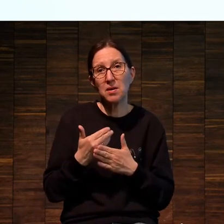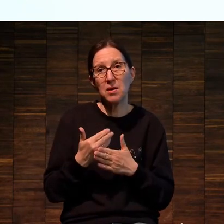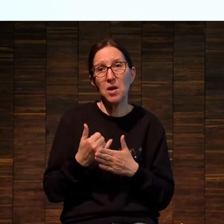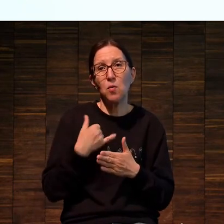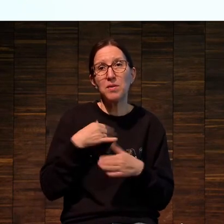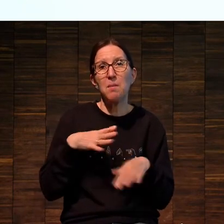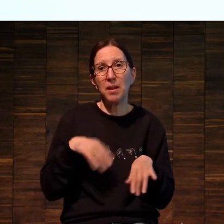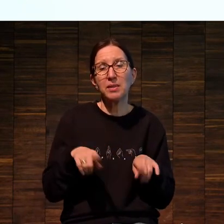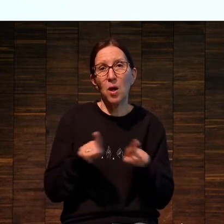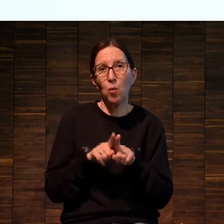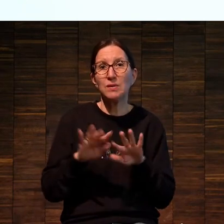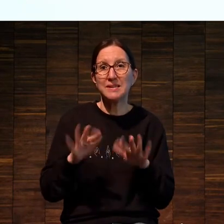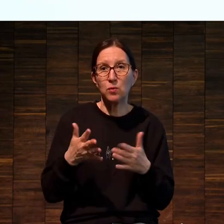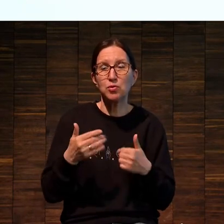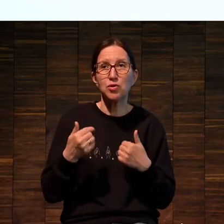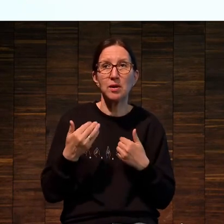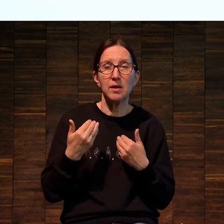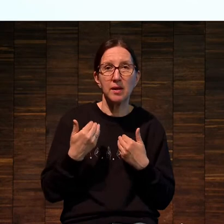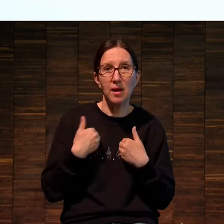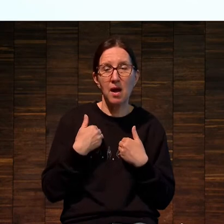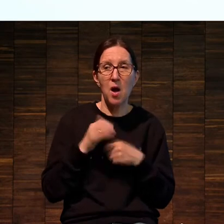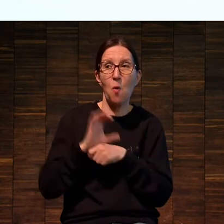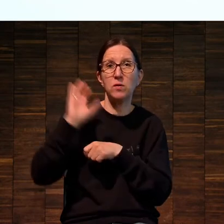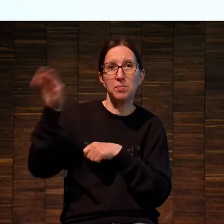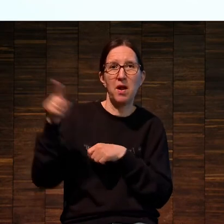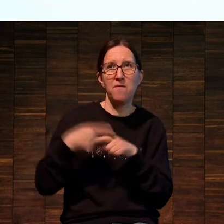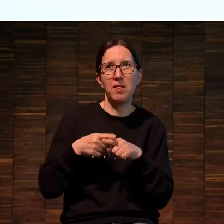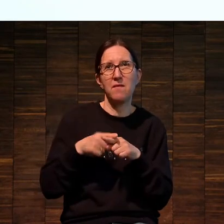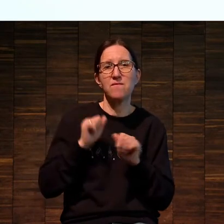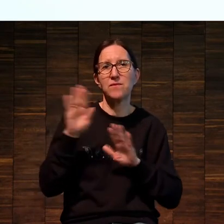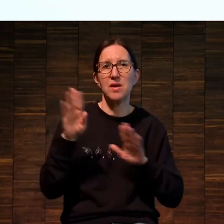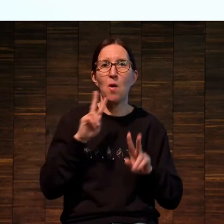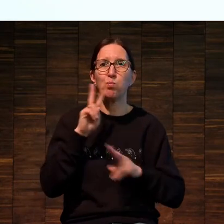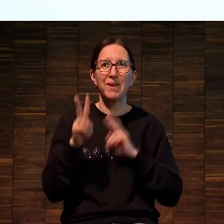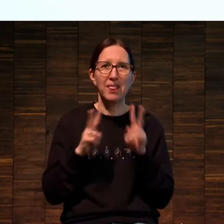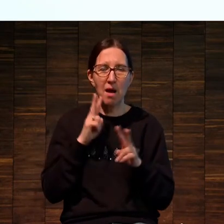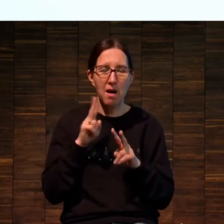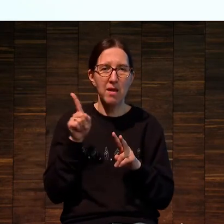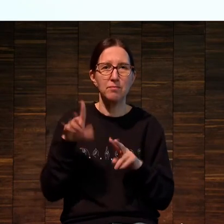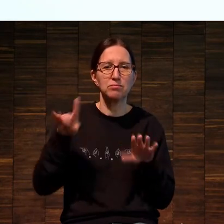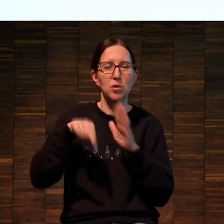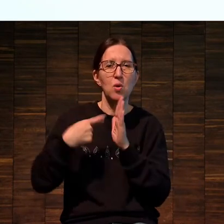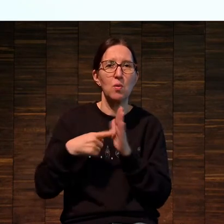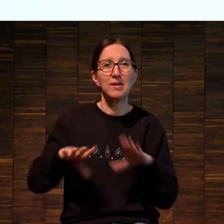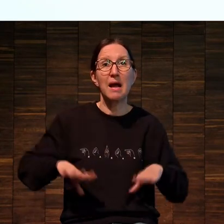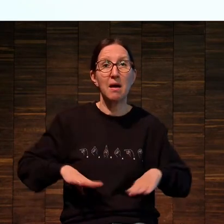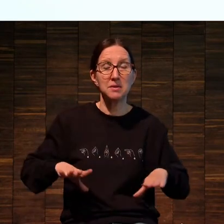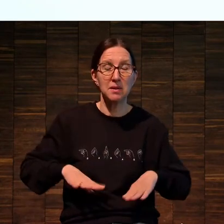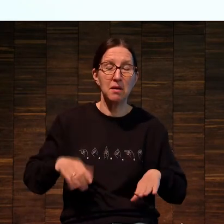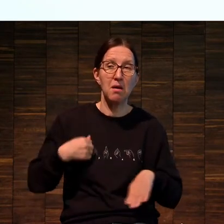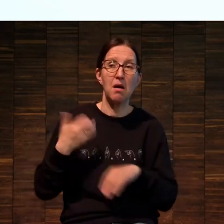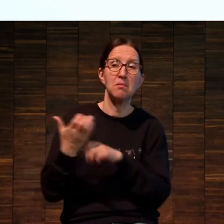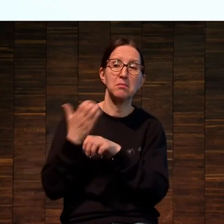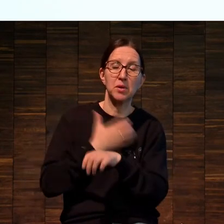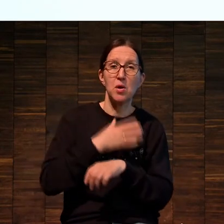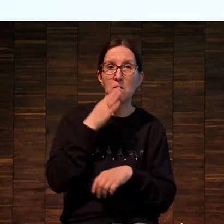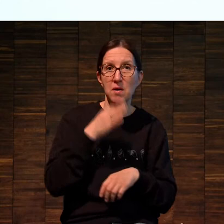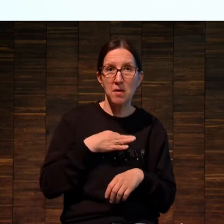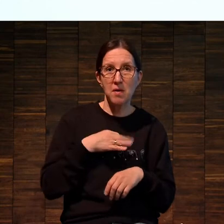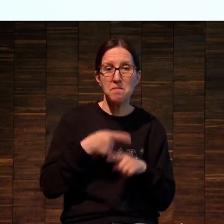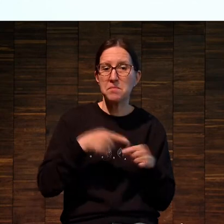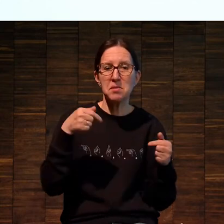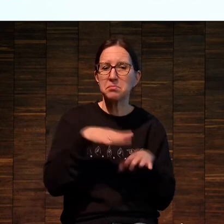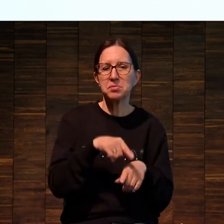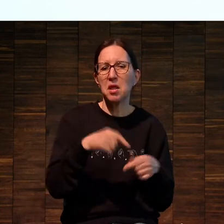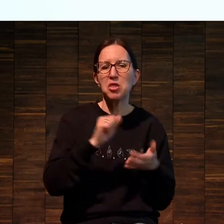У меня был случай, я отправлял это на Биенале в Казани, и мне оттуда пришел отлуп, сказали, ребята, нет, это не печатная